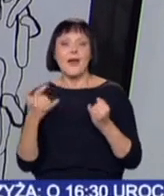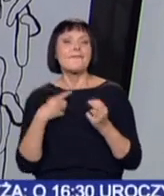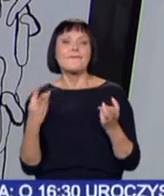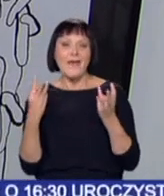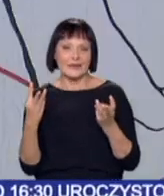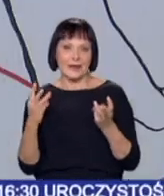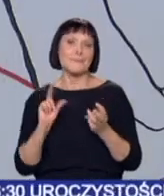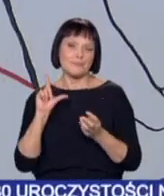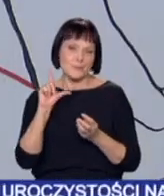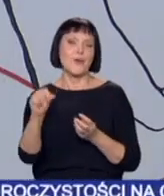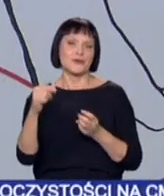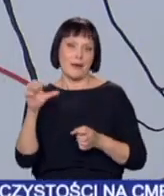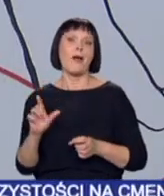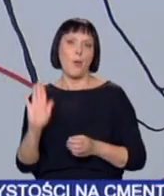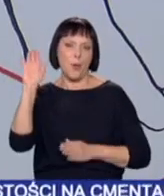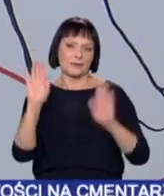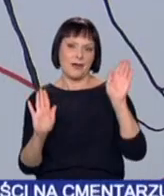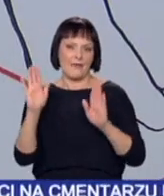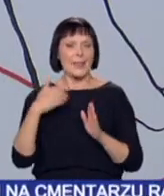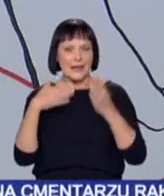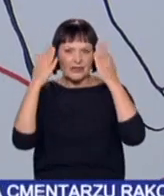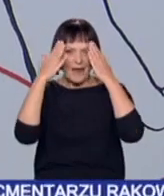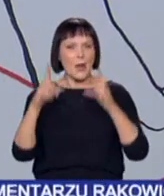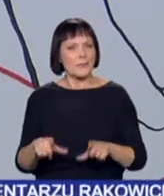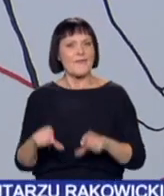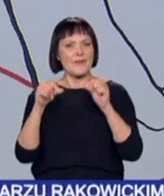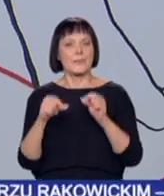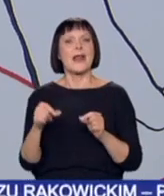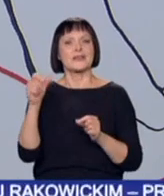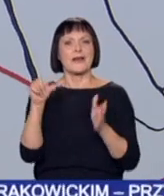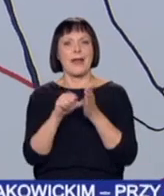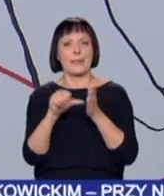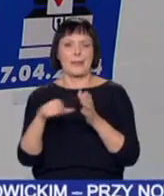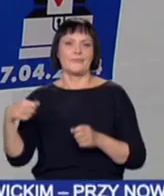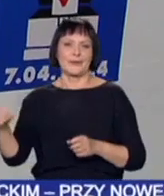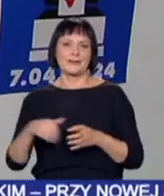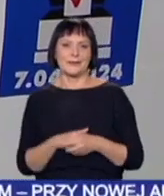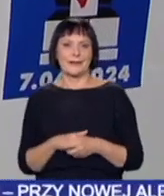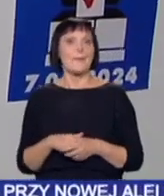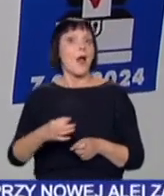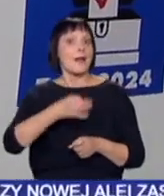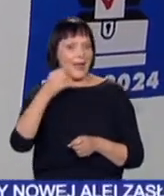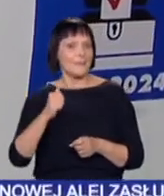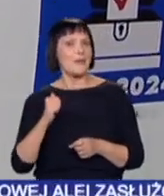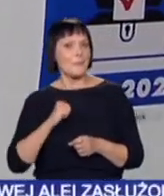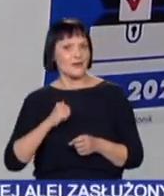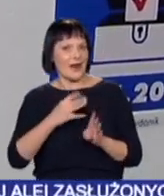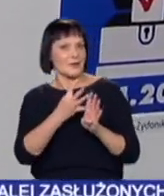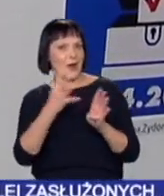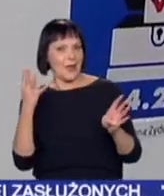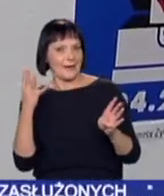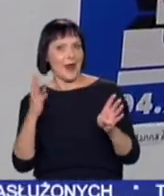ważne, żeby pójść, żeby świadomie wybrać osoby, które zadbają o to nasze dobre miasto do życia. Bo lepiej zaczekać w długich